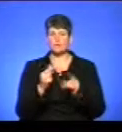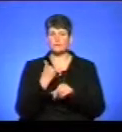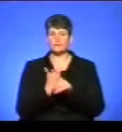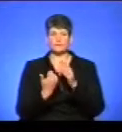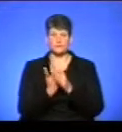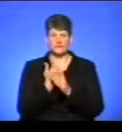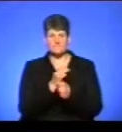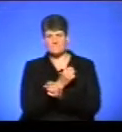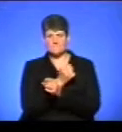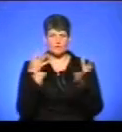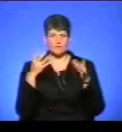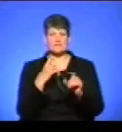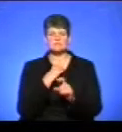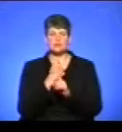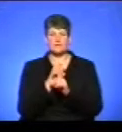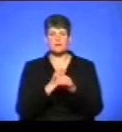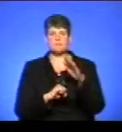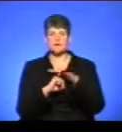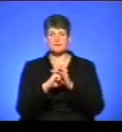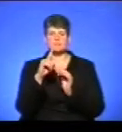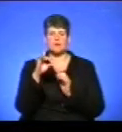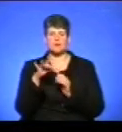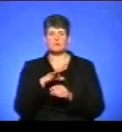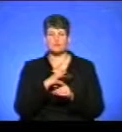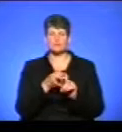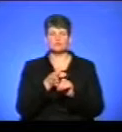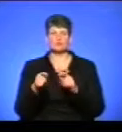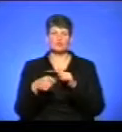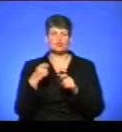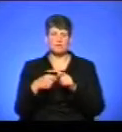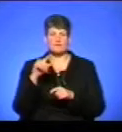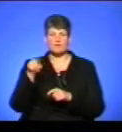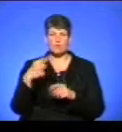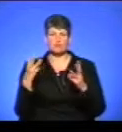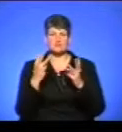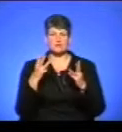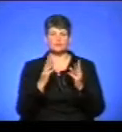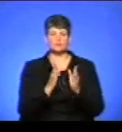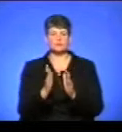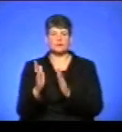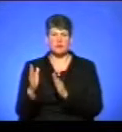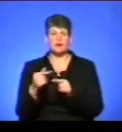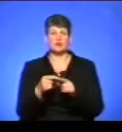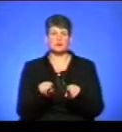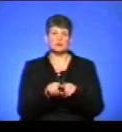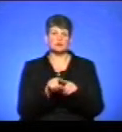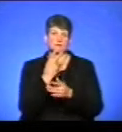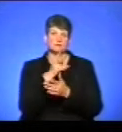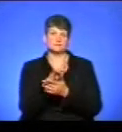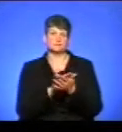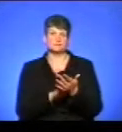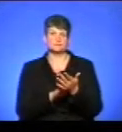Вибух на спиртовій базі в Збаражі стався через порушення вимог пожежної безпеки. А також у випуску про таке.